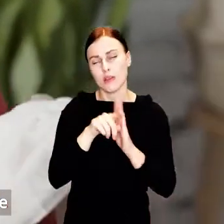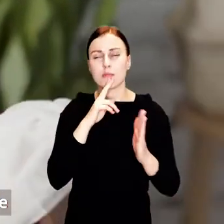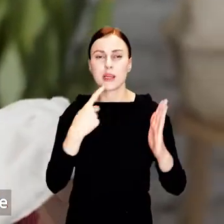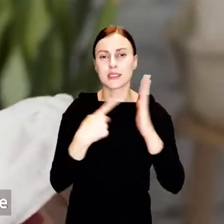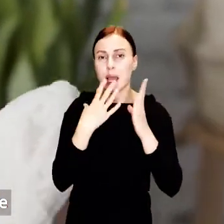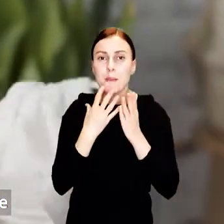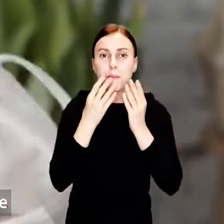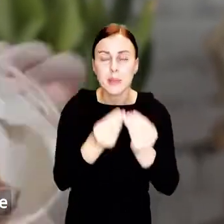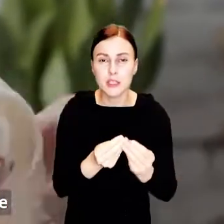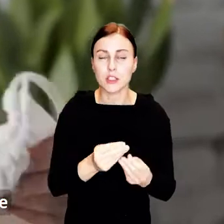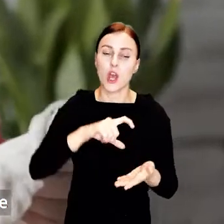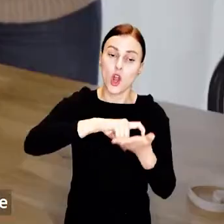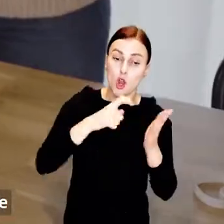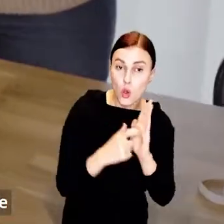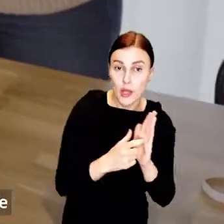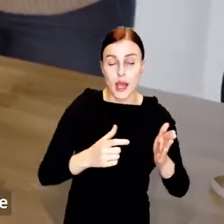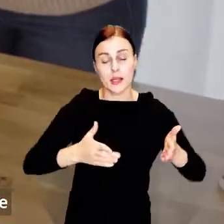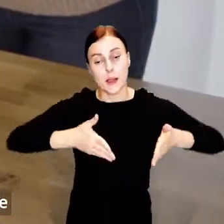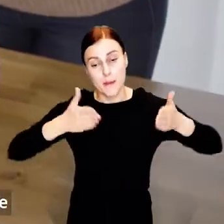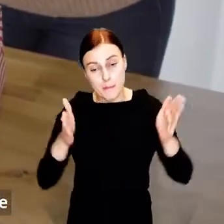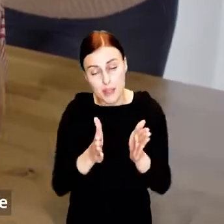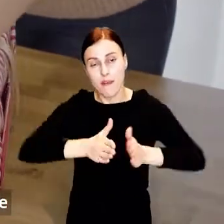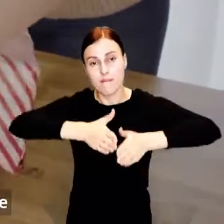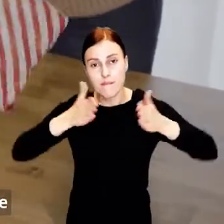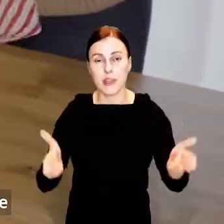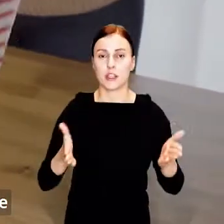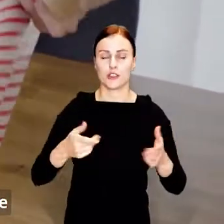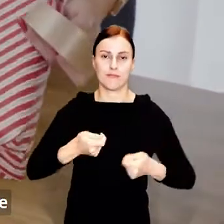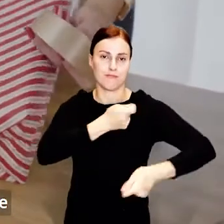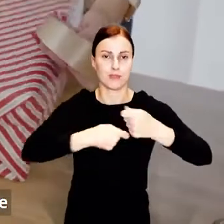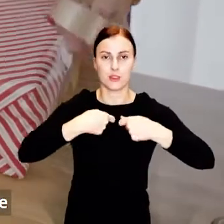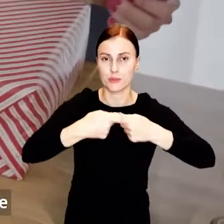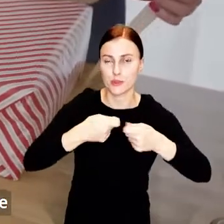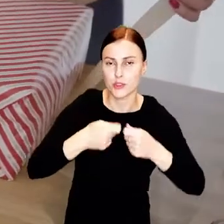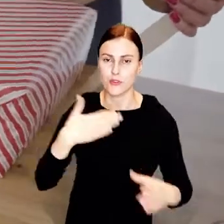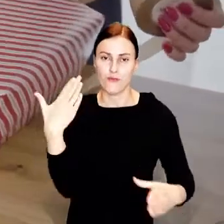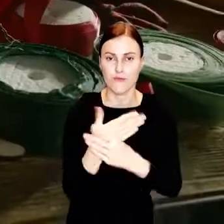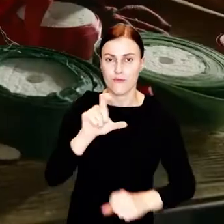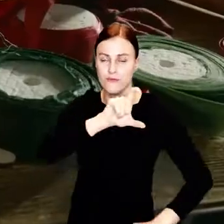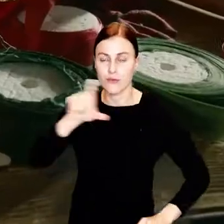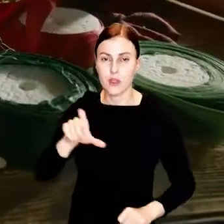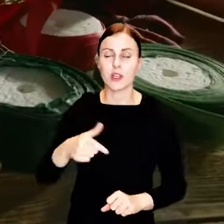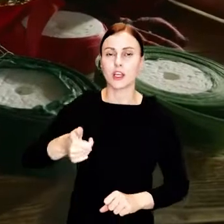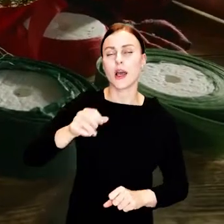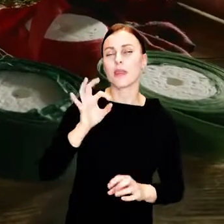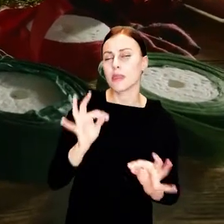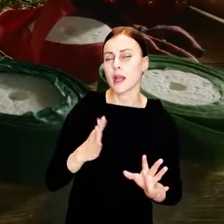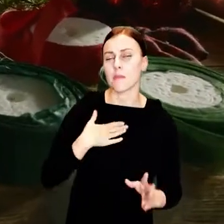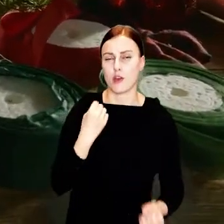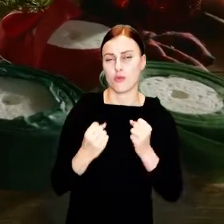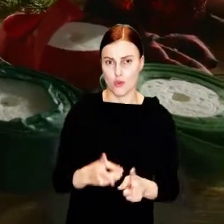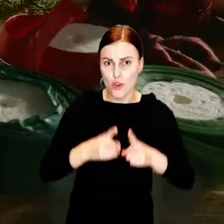naszych lokalnych, mniejszych i większych przedsiębiorców, którzy zwłaszcza w tym trudnym, pandemicznym czasie liczą na nasze wsparcie.